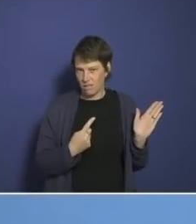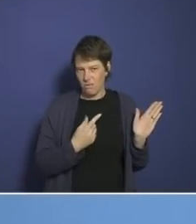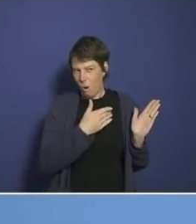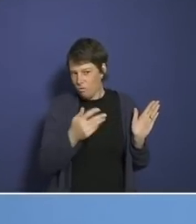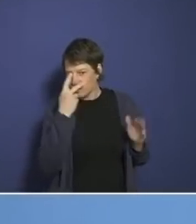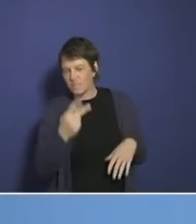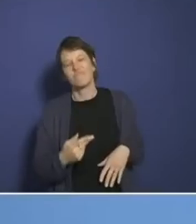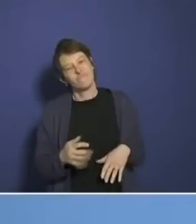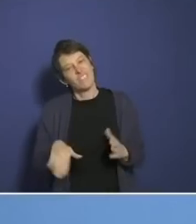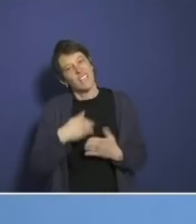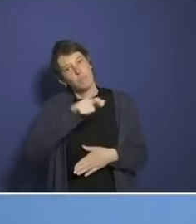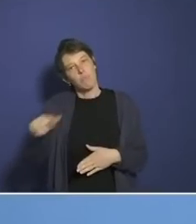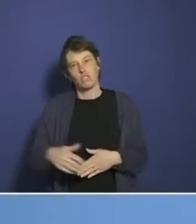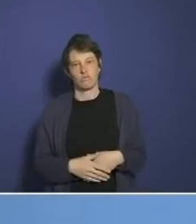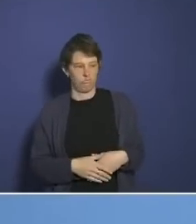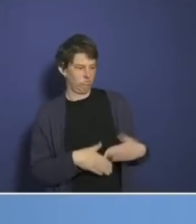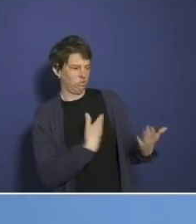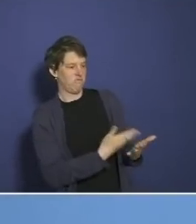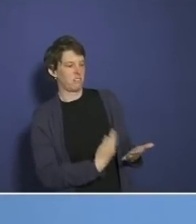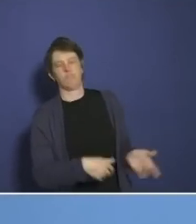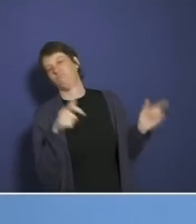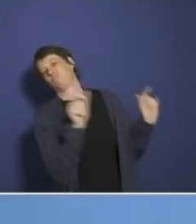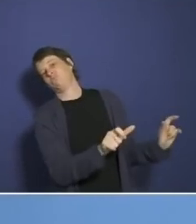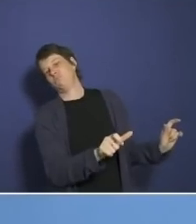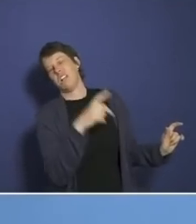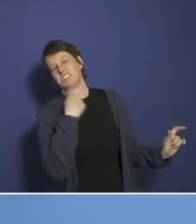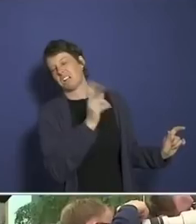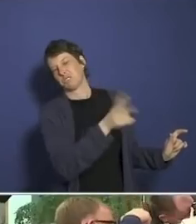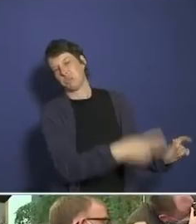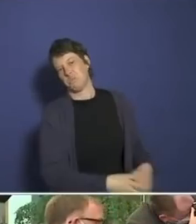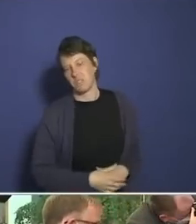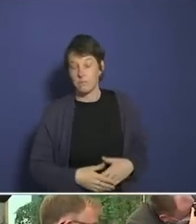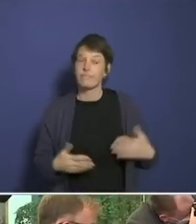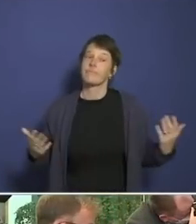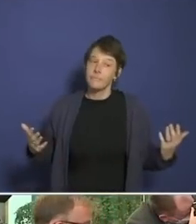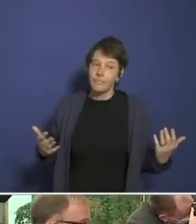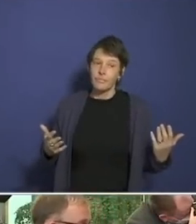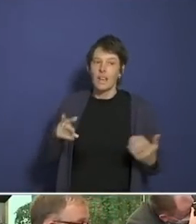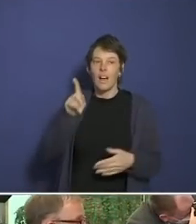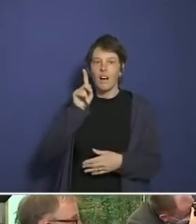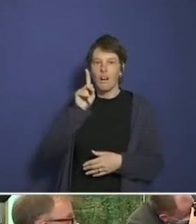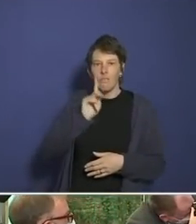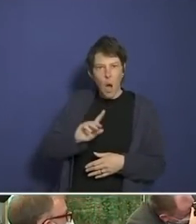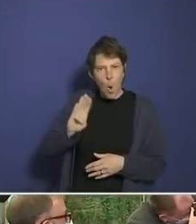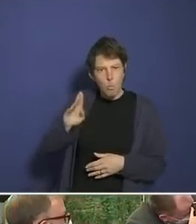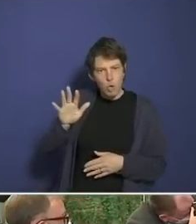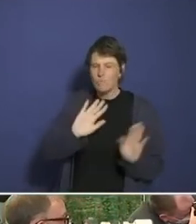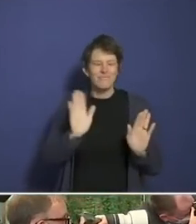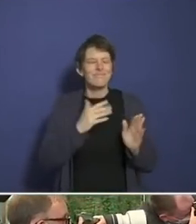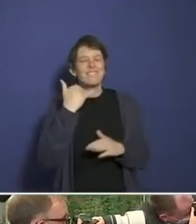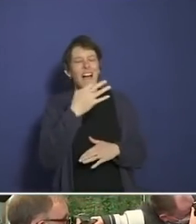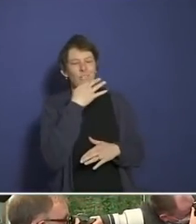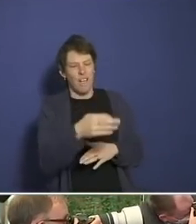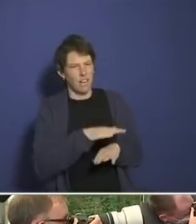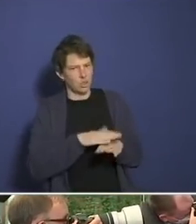dass es Menschen gibt, die Fakten negieren. Einfach nur gespenstisch. Herr Wieler traut sich hier nicht, das zu wiederholen, was er vorher gesagt hat. Sondern er macht eine 180